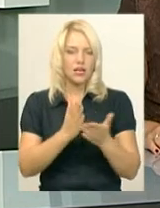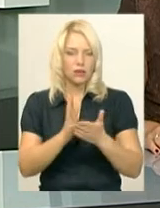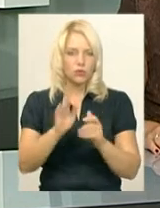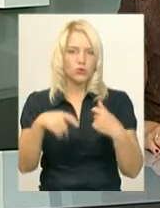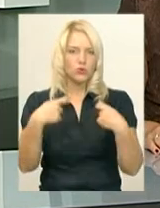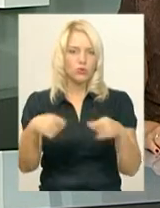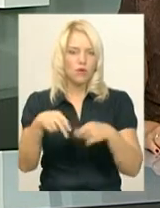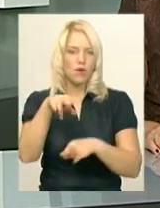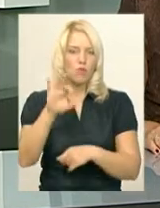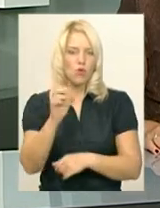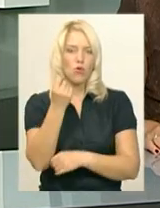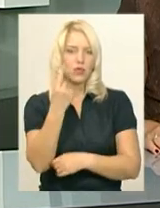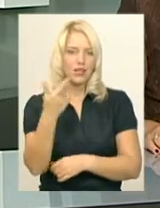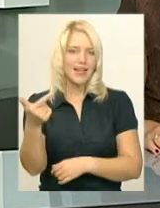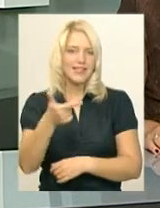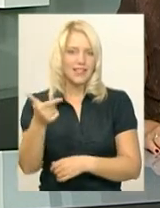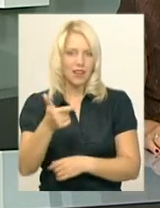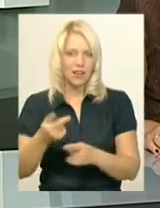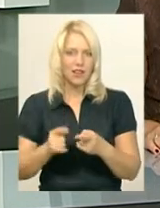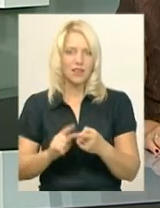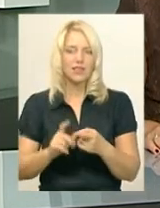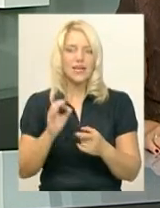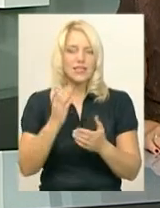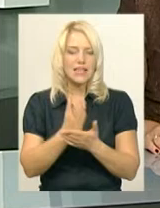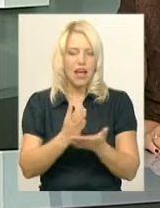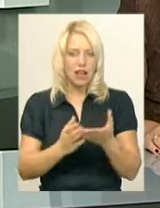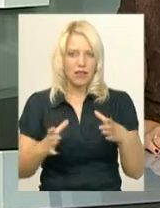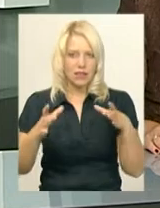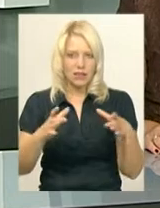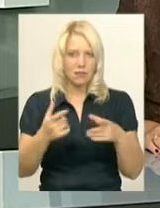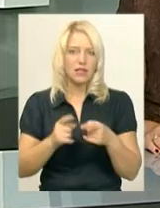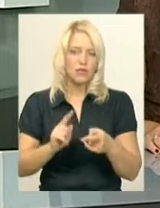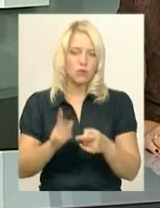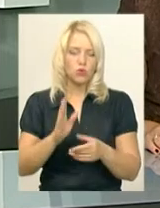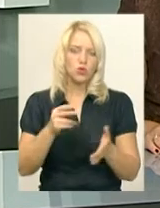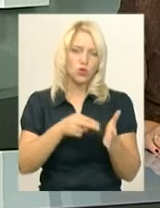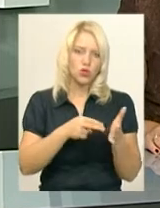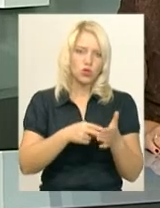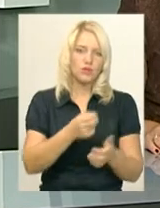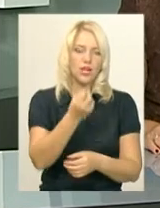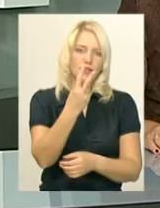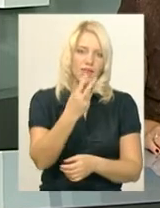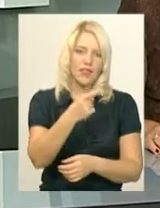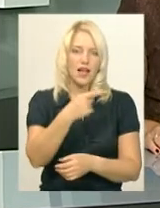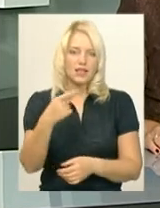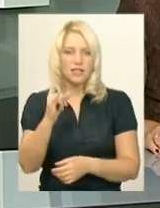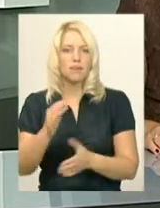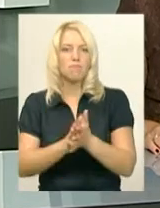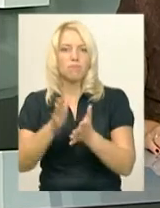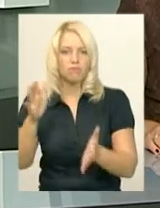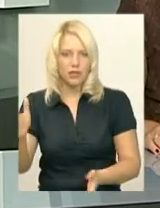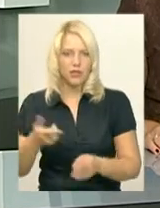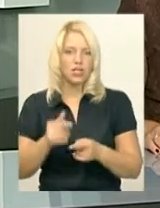по 11 гривень за буханець. Після торговельної надбавки у магазинах він коштуватиме від 12 гривень і вище. Нині на